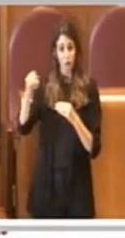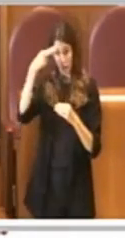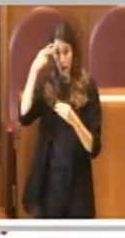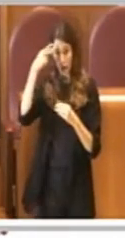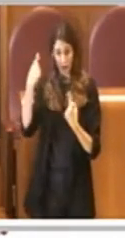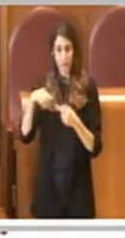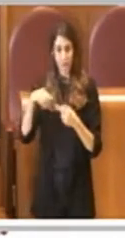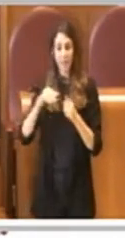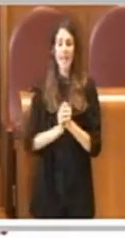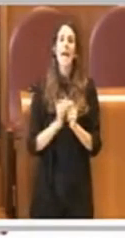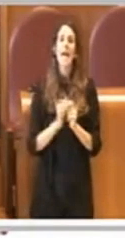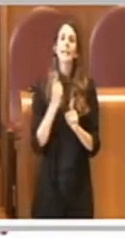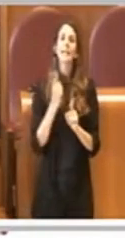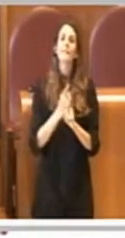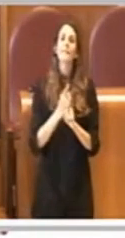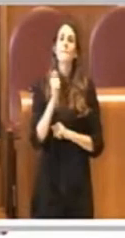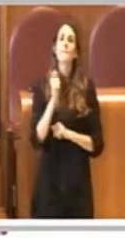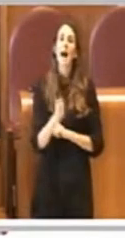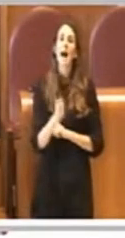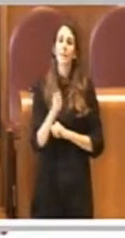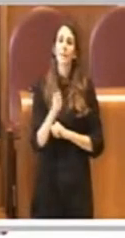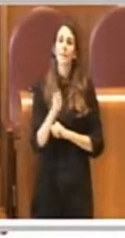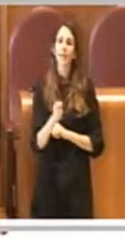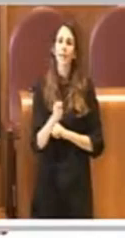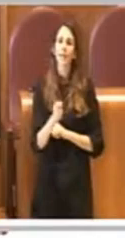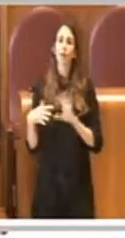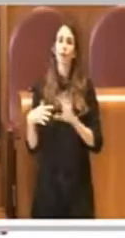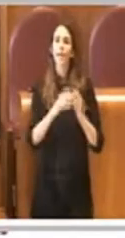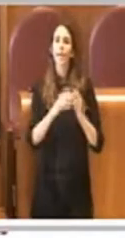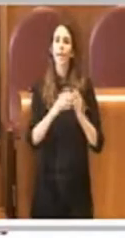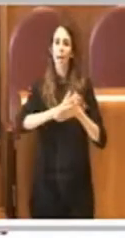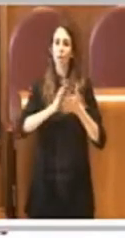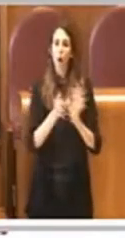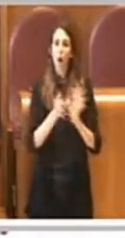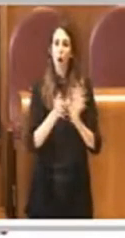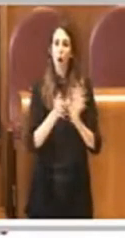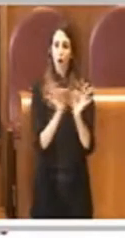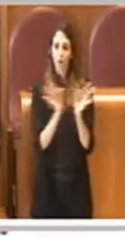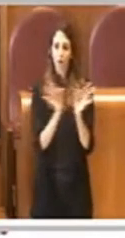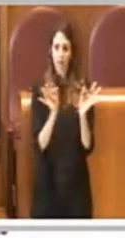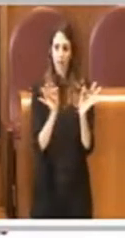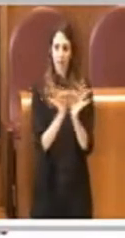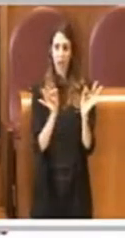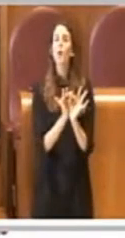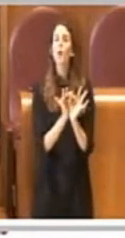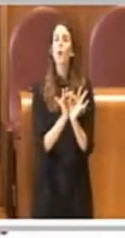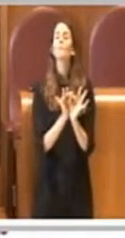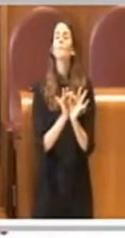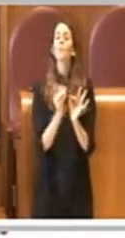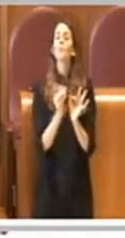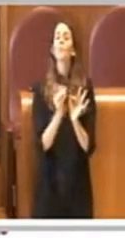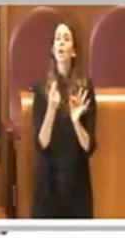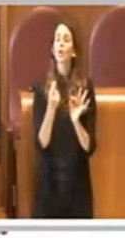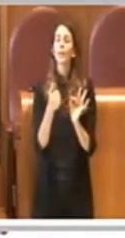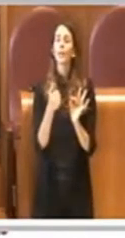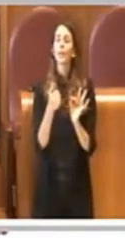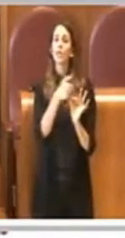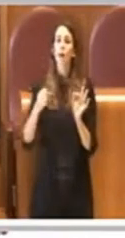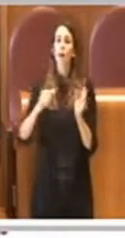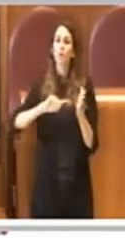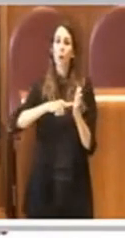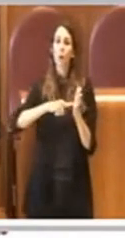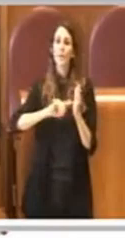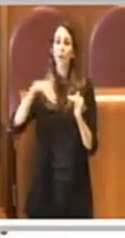concordato, dei creditori privilegiati per cifre superiori ai 100 milioni, per cui